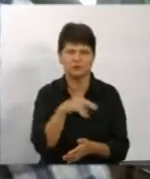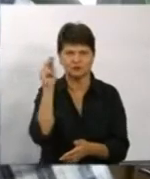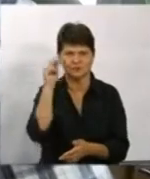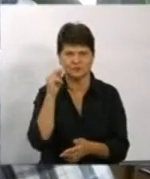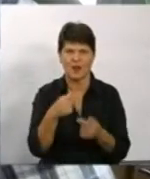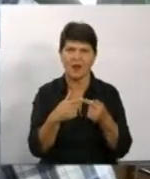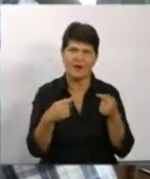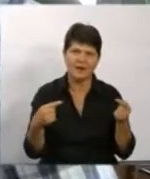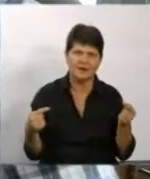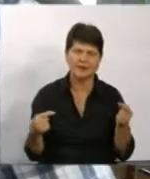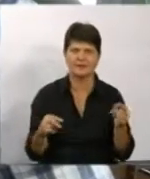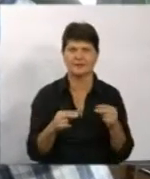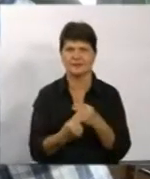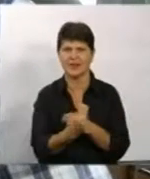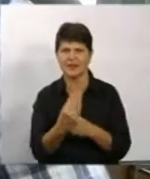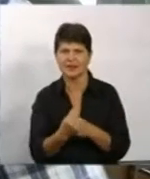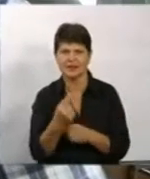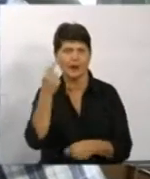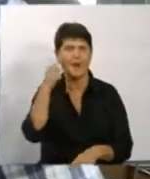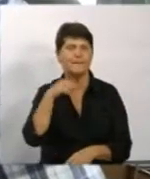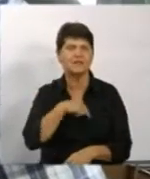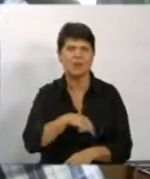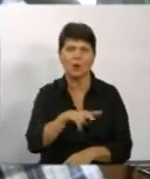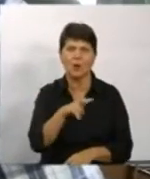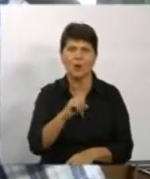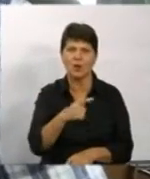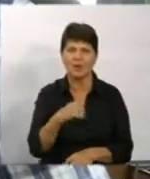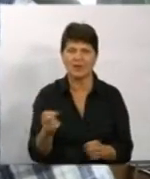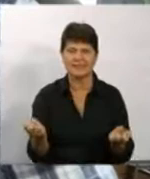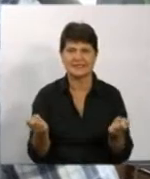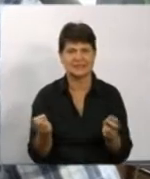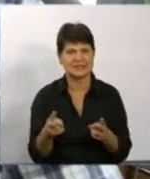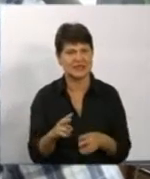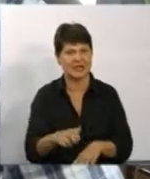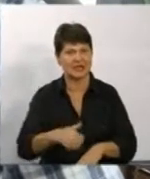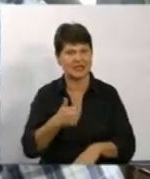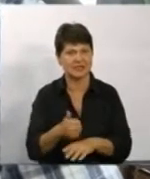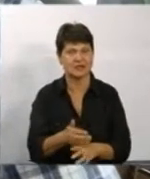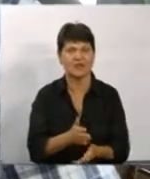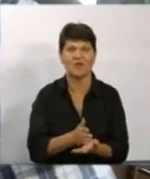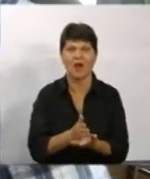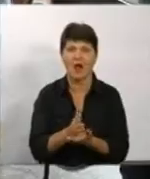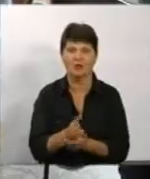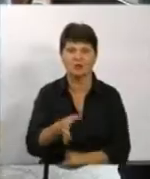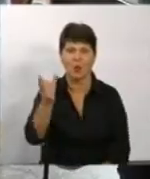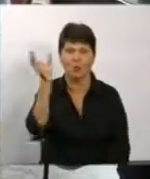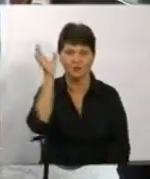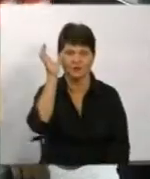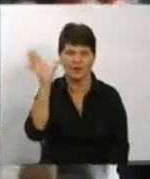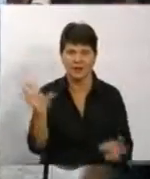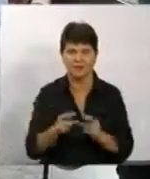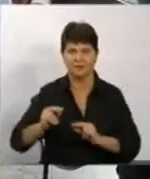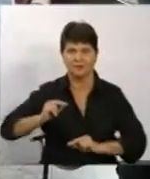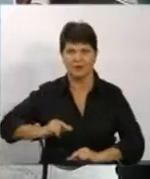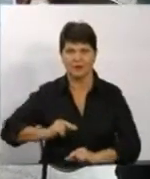тренінги з нами, психологи, проводні спеціалісти в галузі освіти. Колеги Сергія